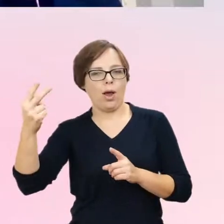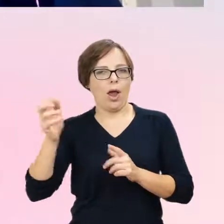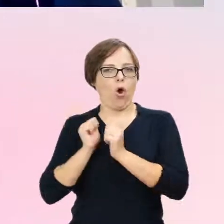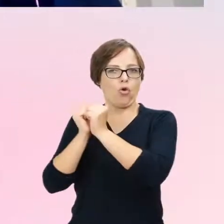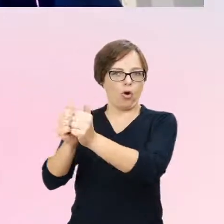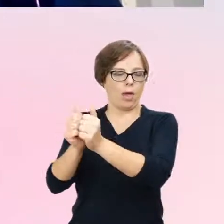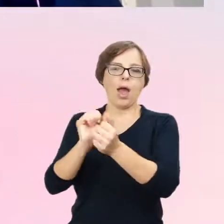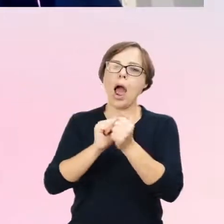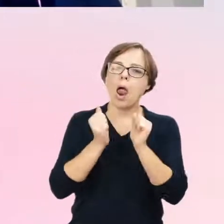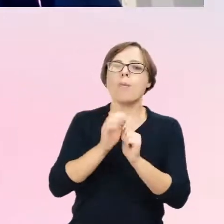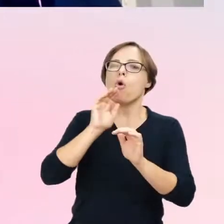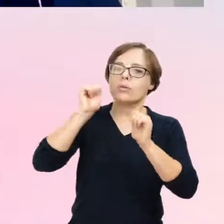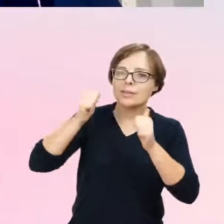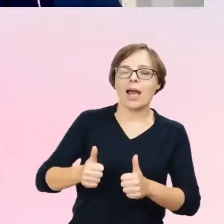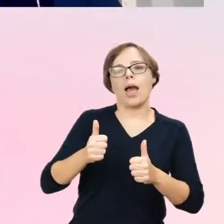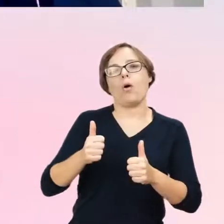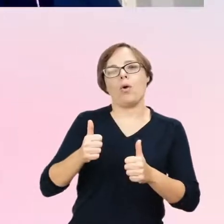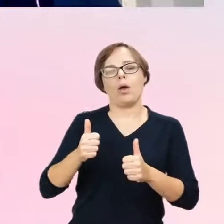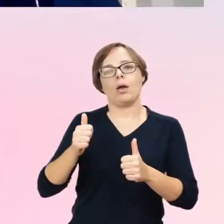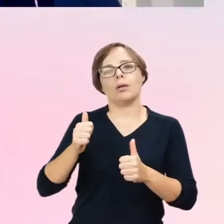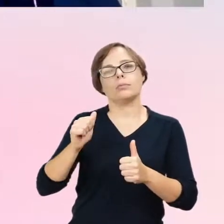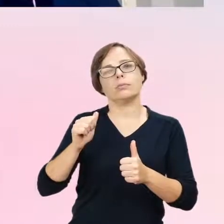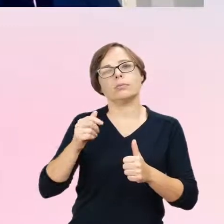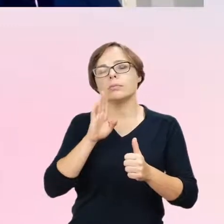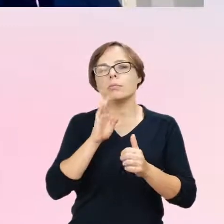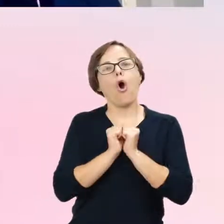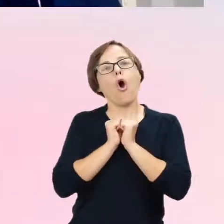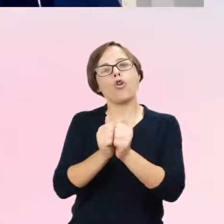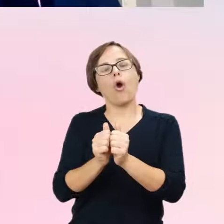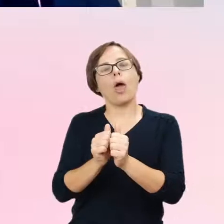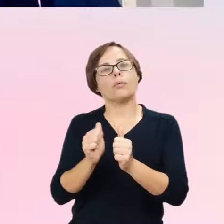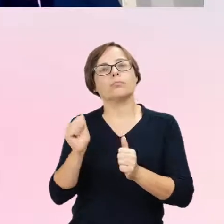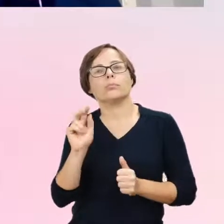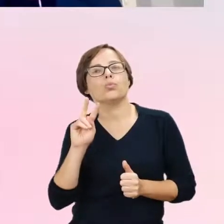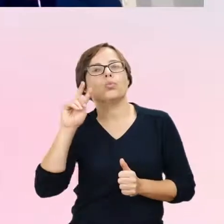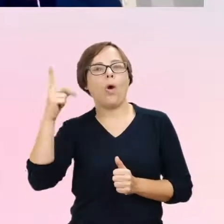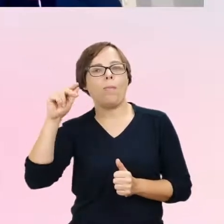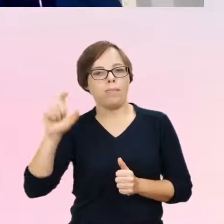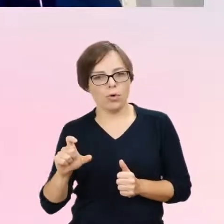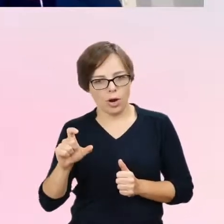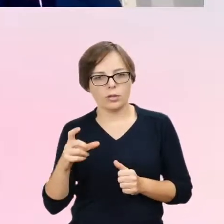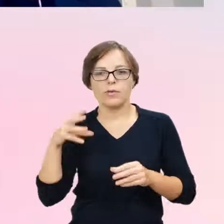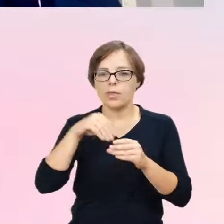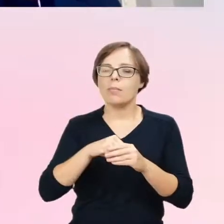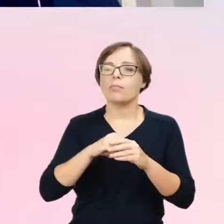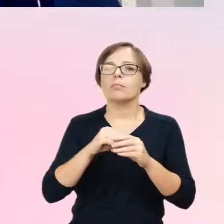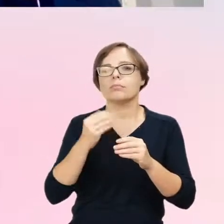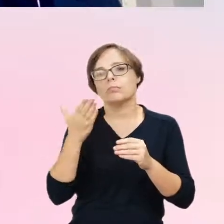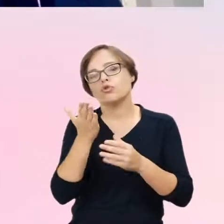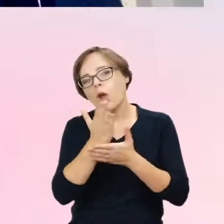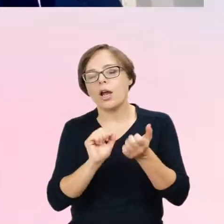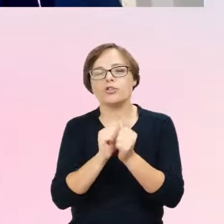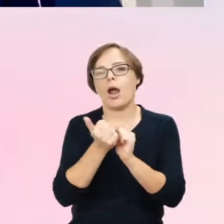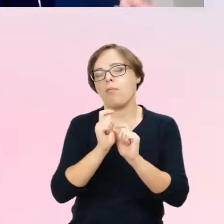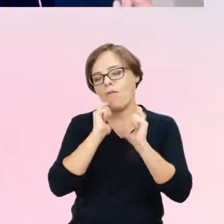stałe odgrywanie przeciwnej do biologicznej roli płciowej z uzupełnieniem o wybrane lub wszystkie operacje uzgadniające płeć.